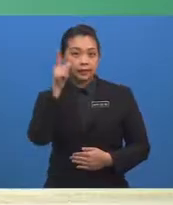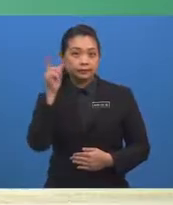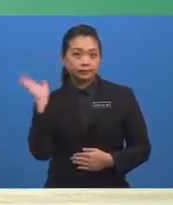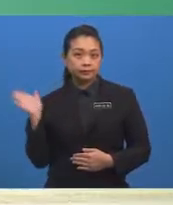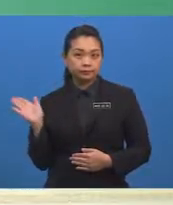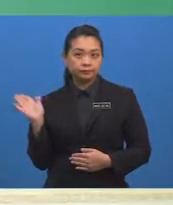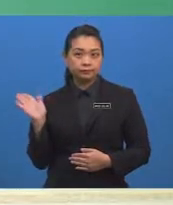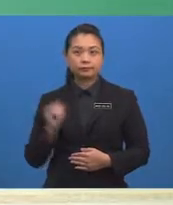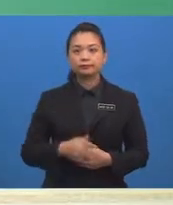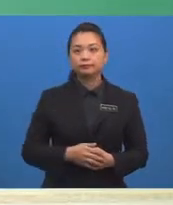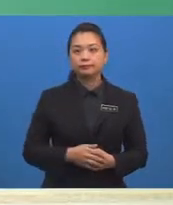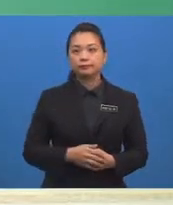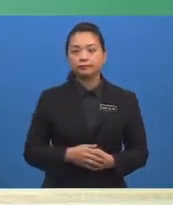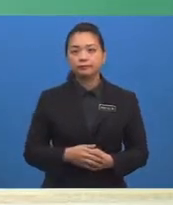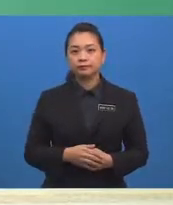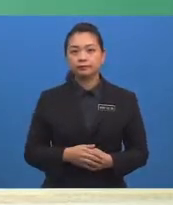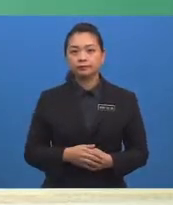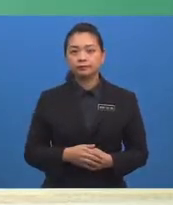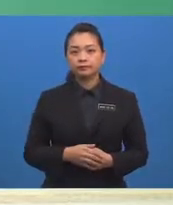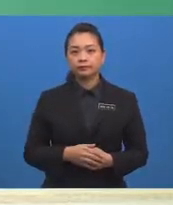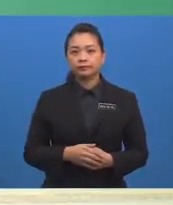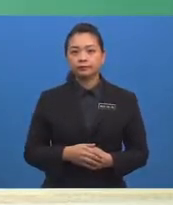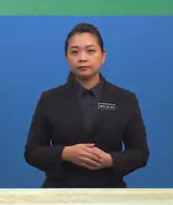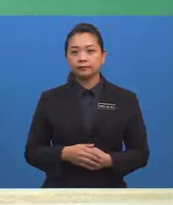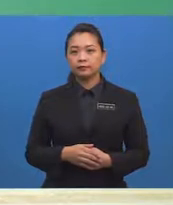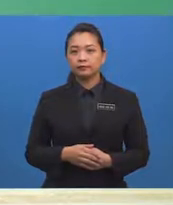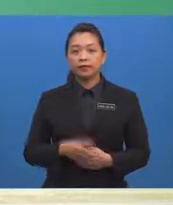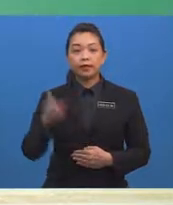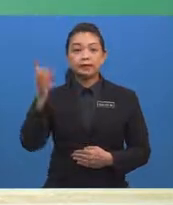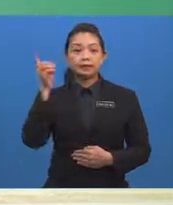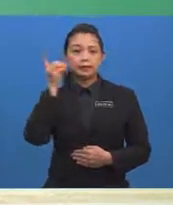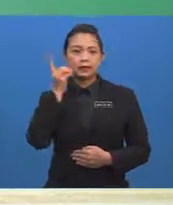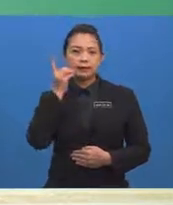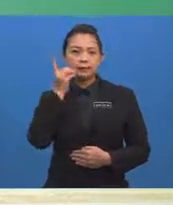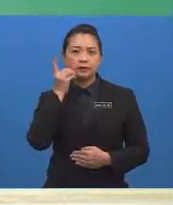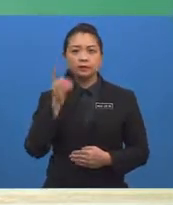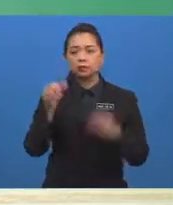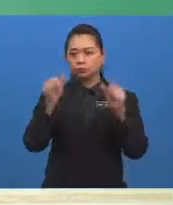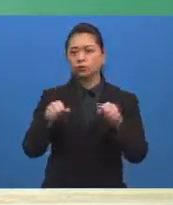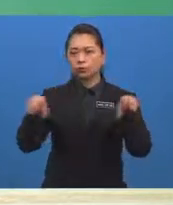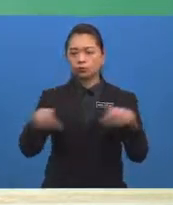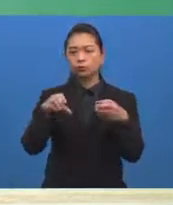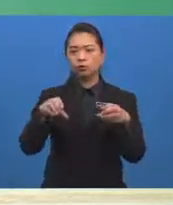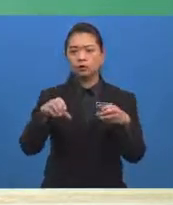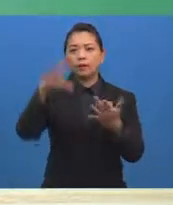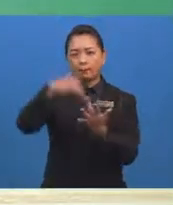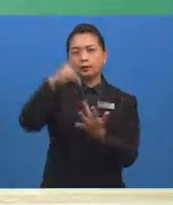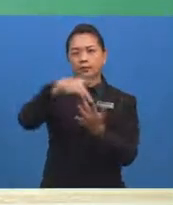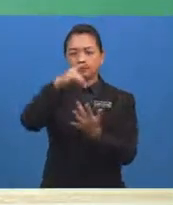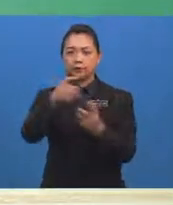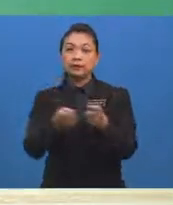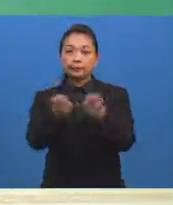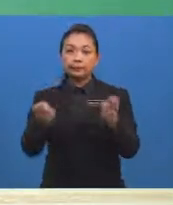Bagi situasi yang diberikan, Damia boleh membuat pemilihan destinasi